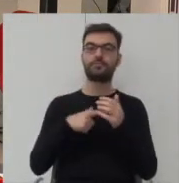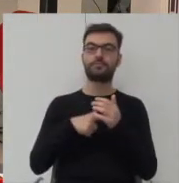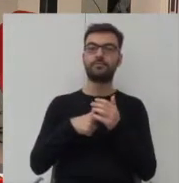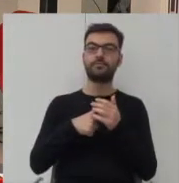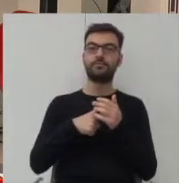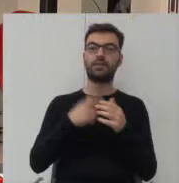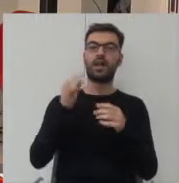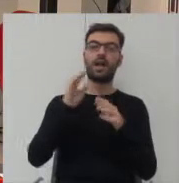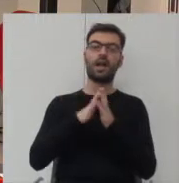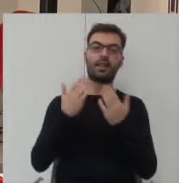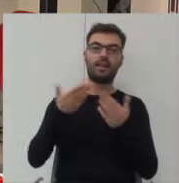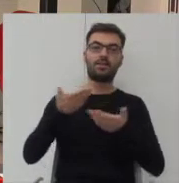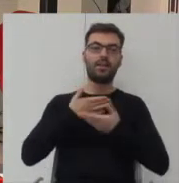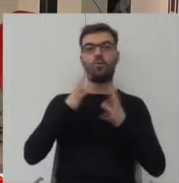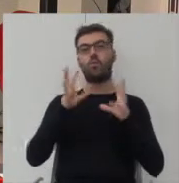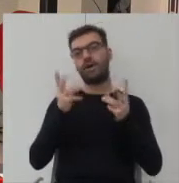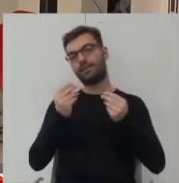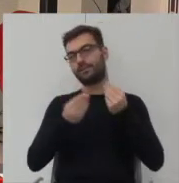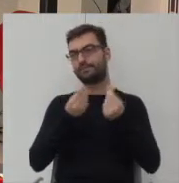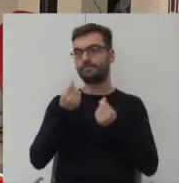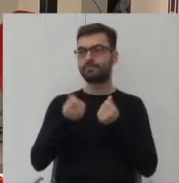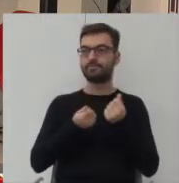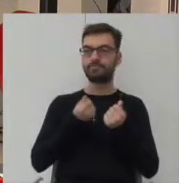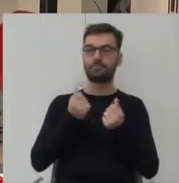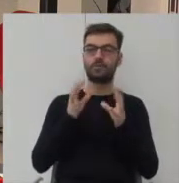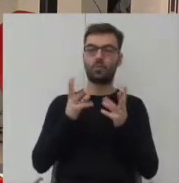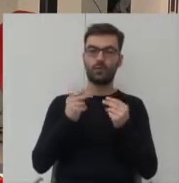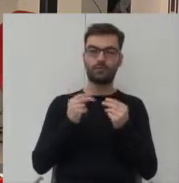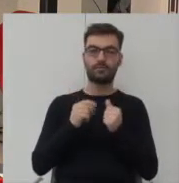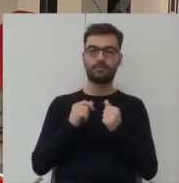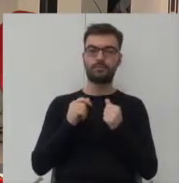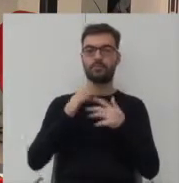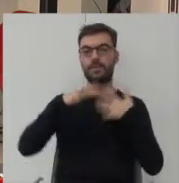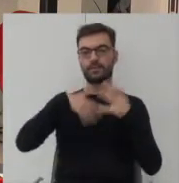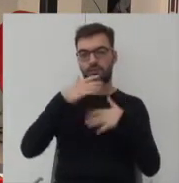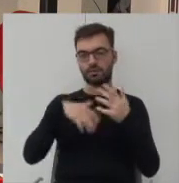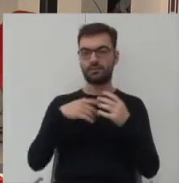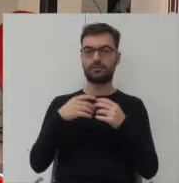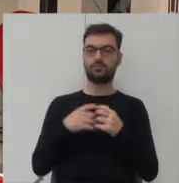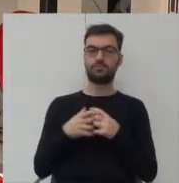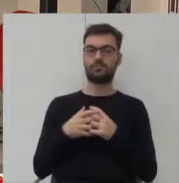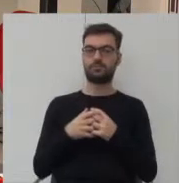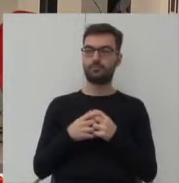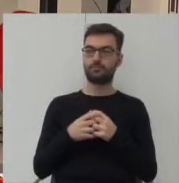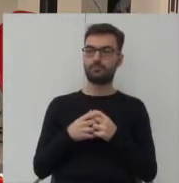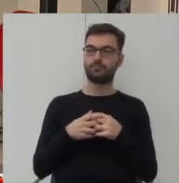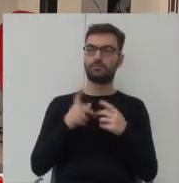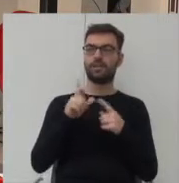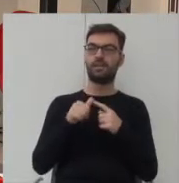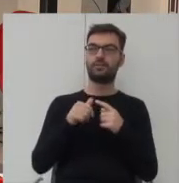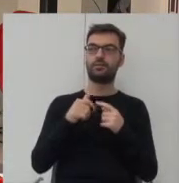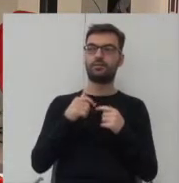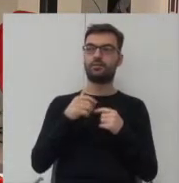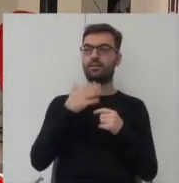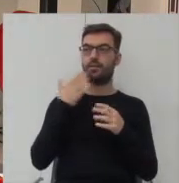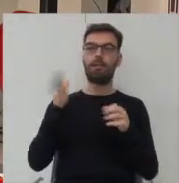tworzy taki ładny ładną taką mieszankę taki patchwork tak nie ma już pełnej